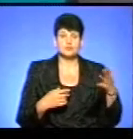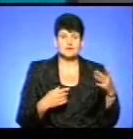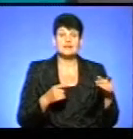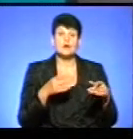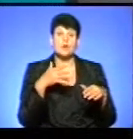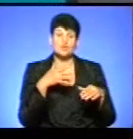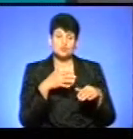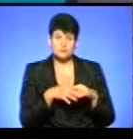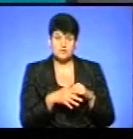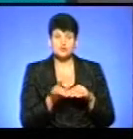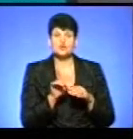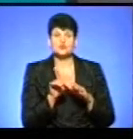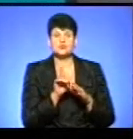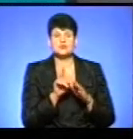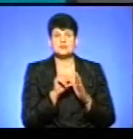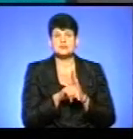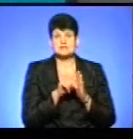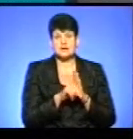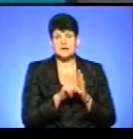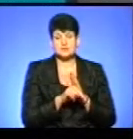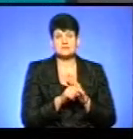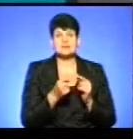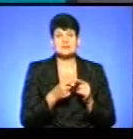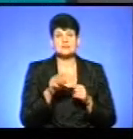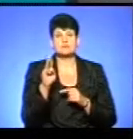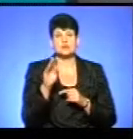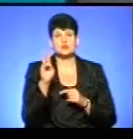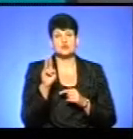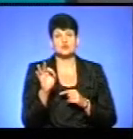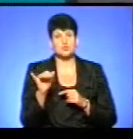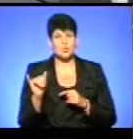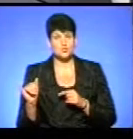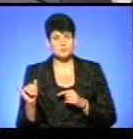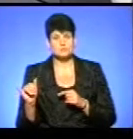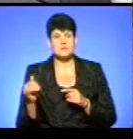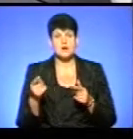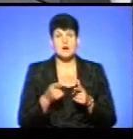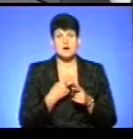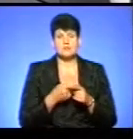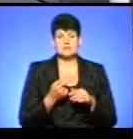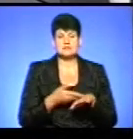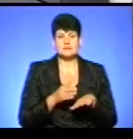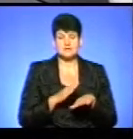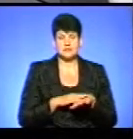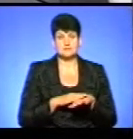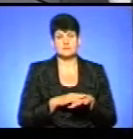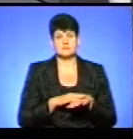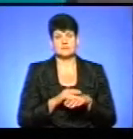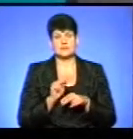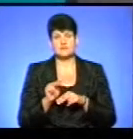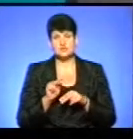що стоїть за цими феєричними шоу і такими складними трюками тварин,